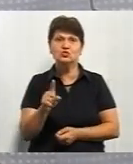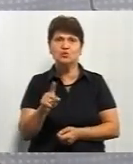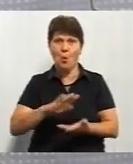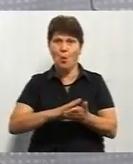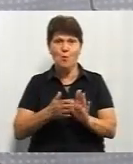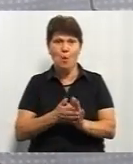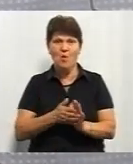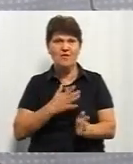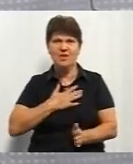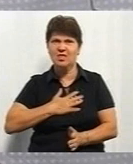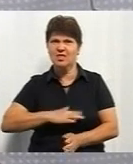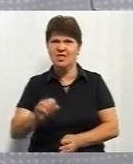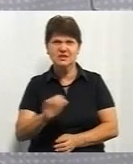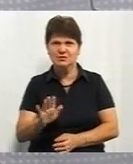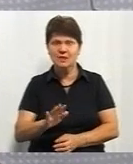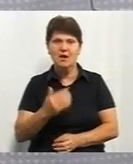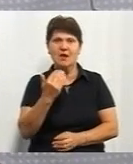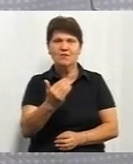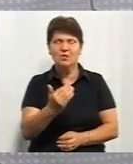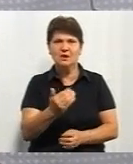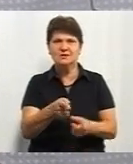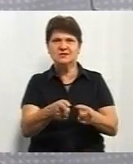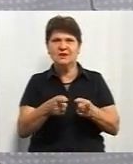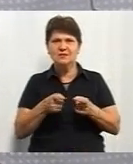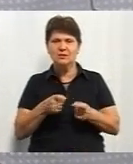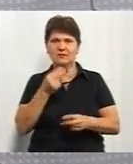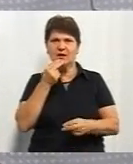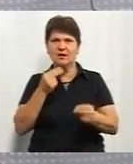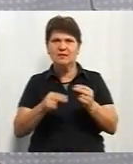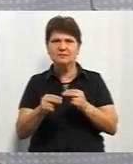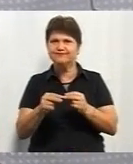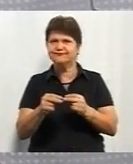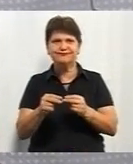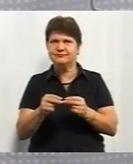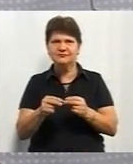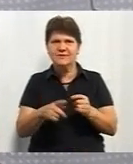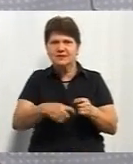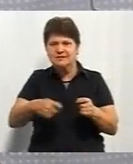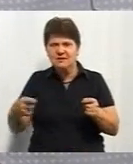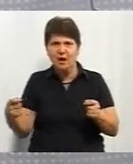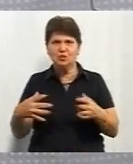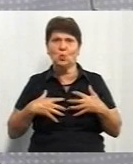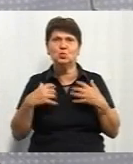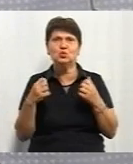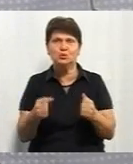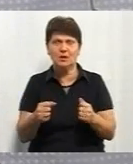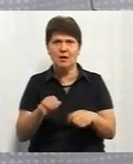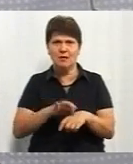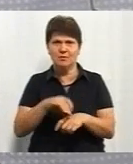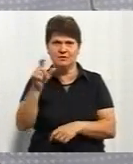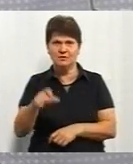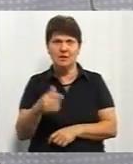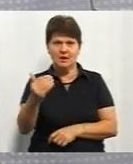затягують ефект одужання самого пацієнта. Представте собі, ви собі, уявіть, ви